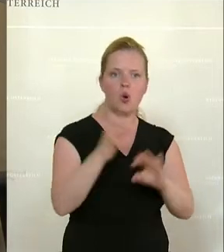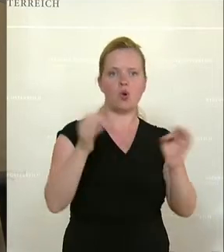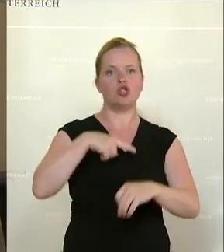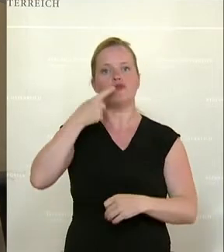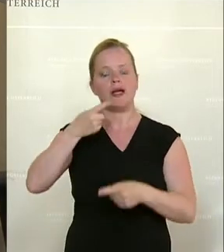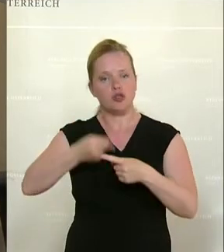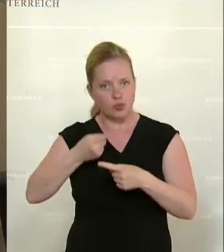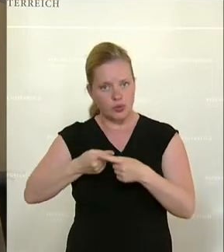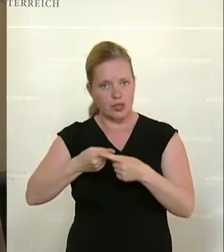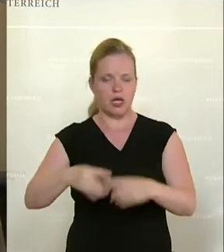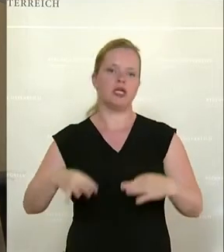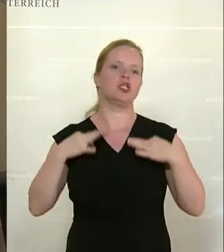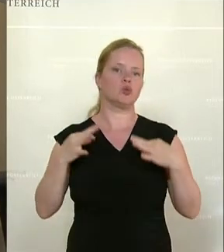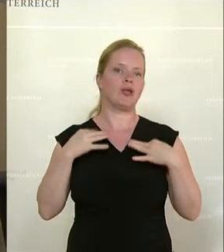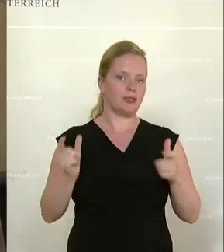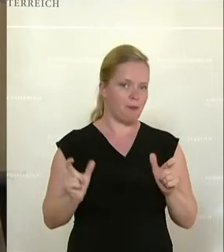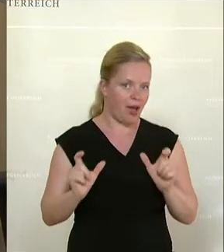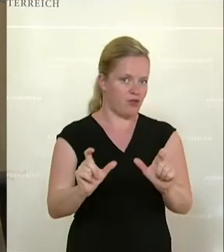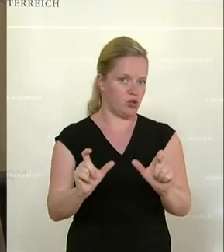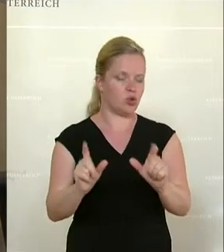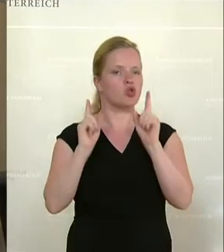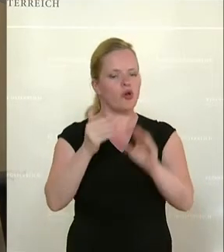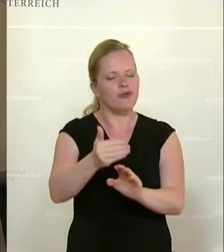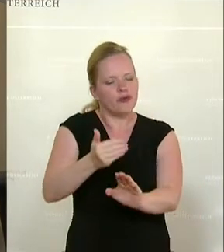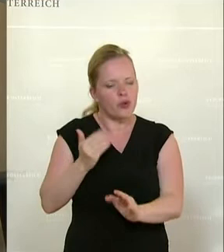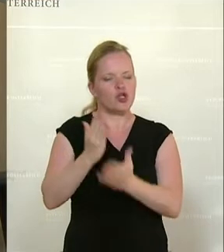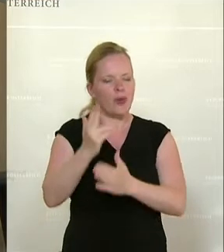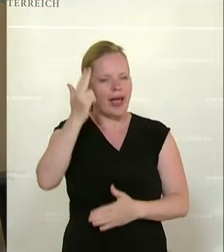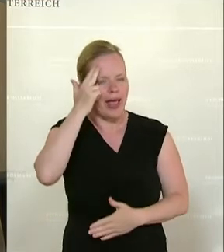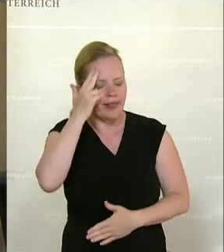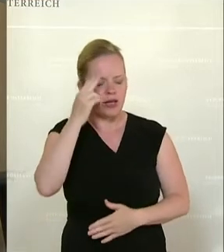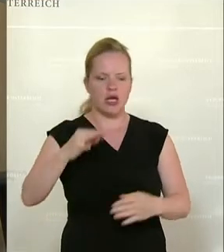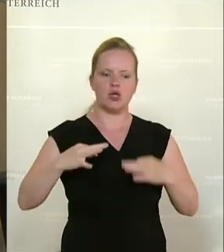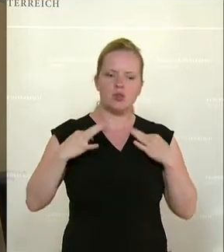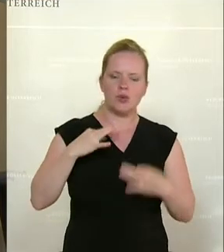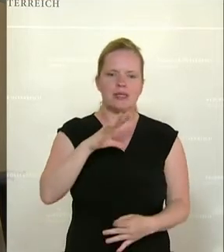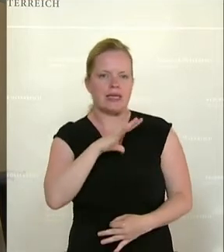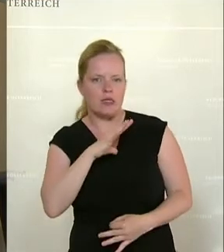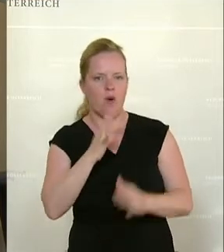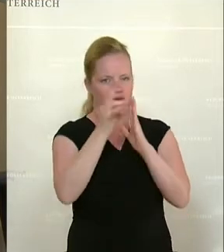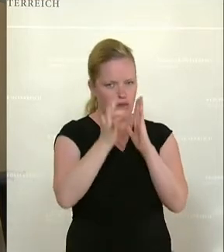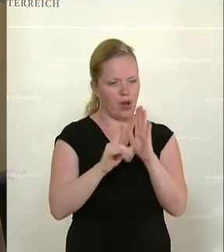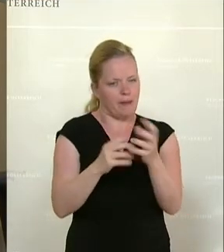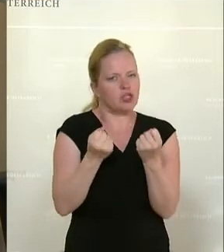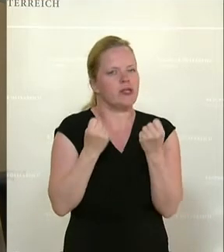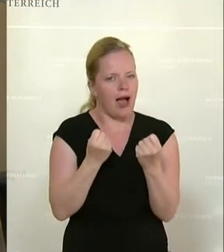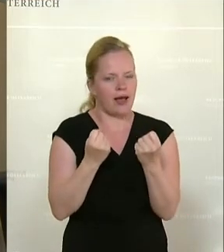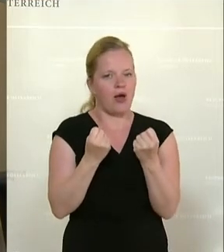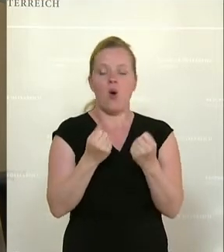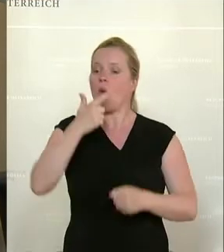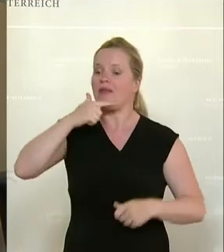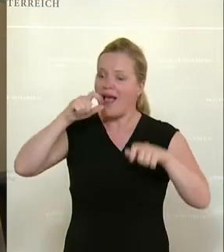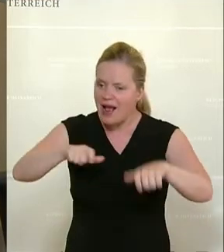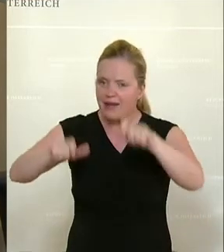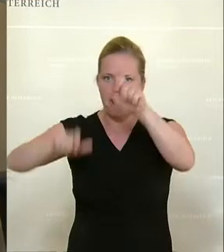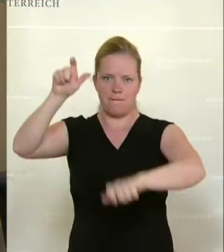Gesundheitsprävention durch ein frühes Erkennen gesundheitlicher Risikofaktoren gestärkt und ein möglichst langer Verbleib älterer Menschen